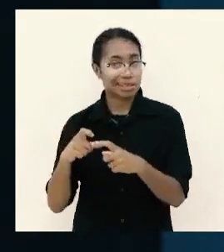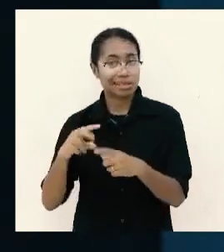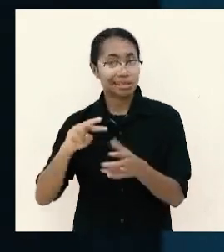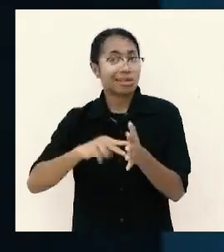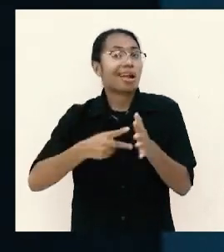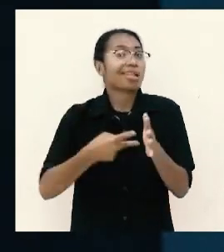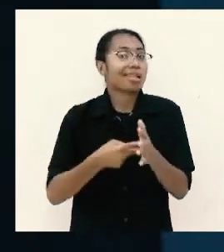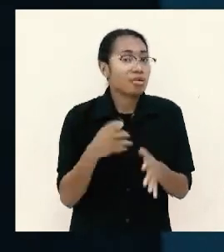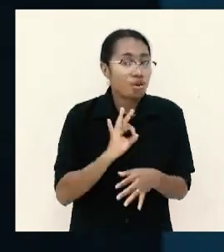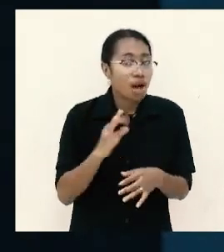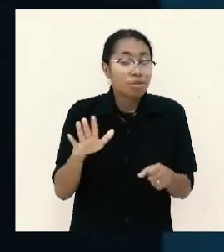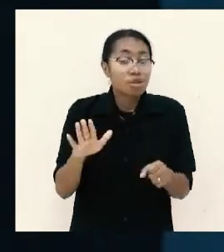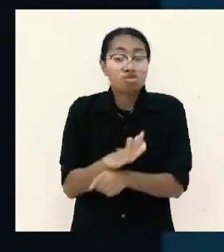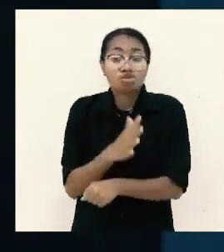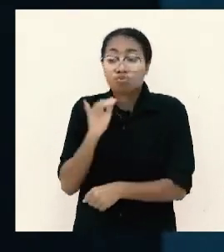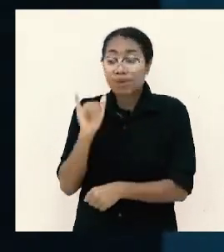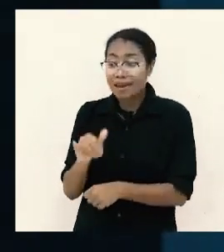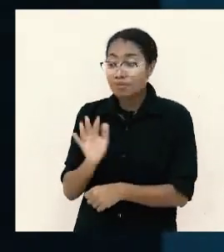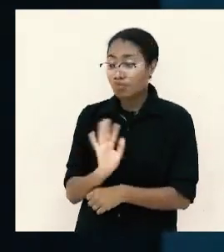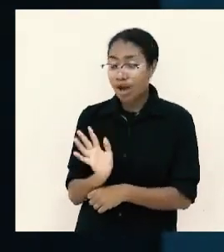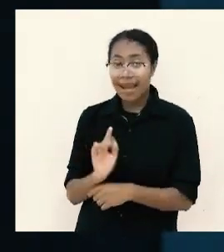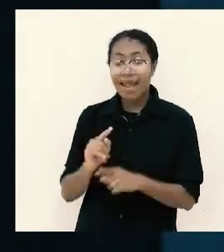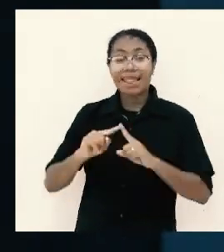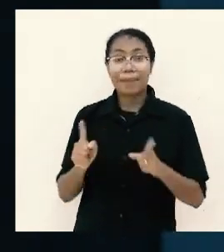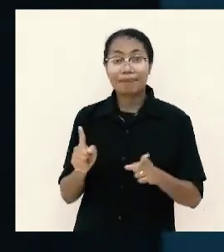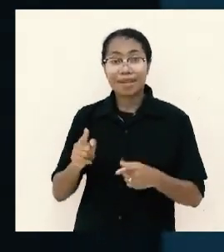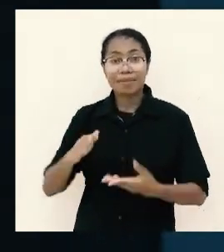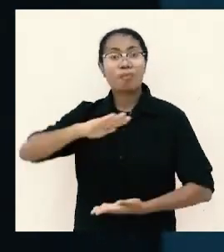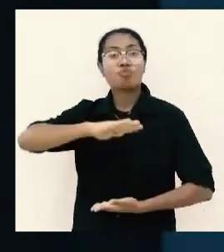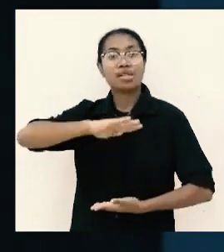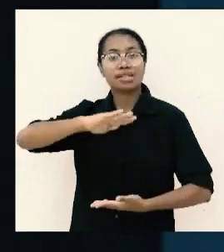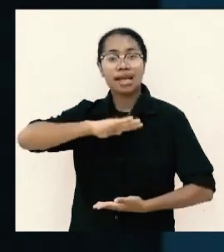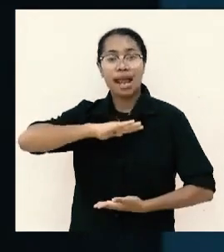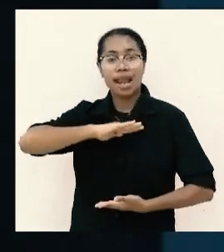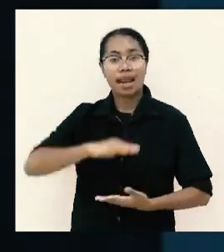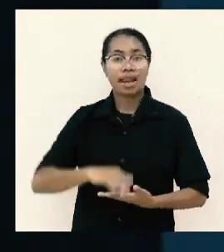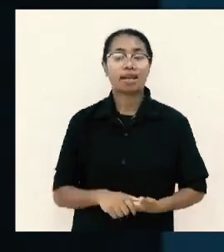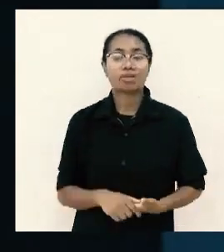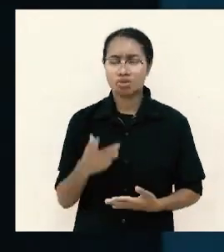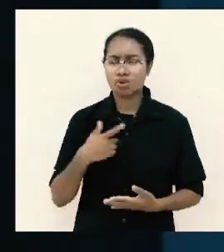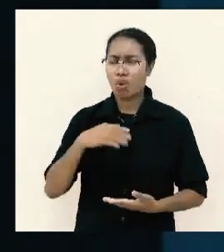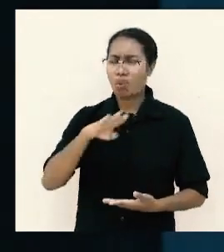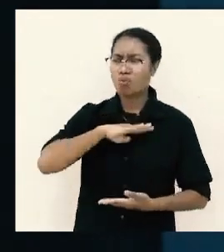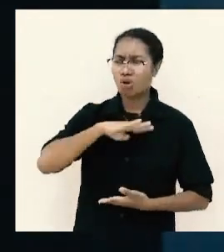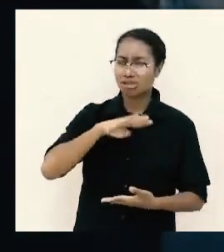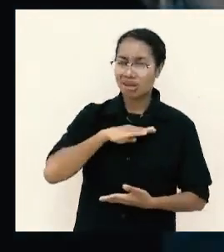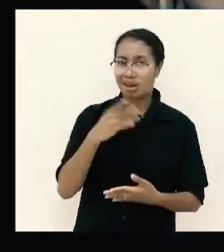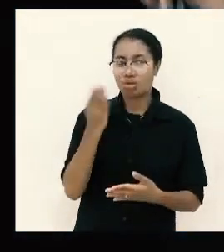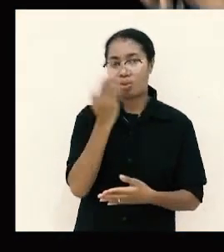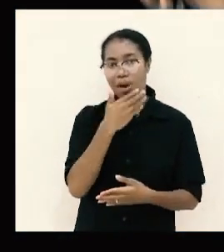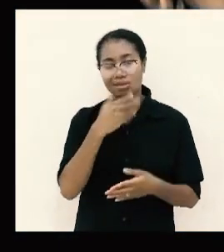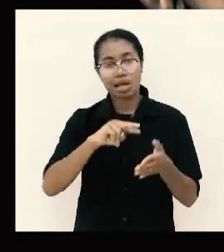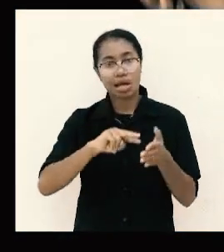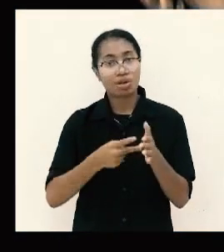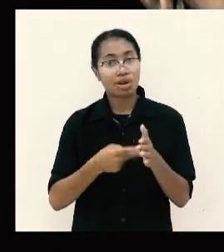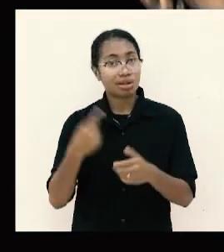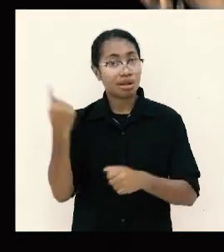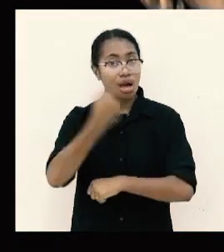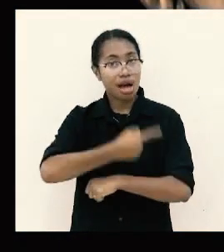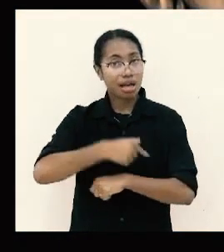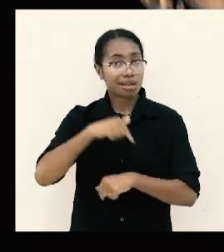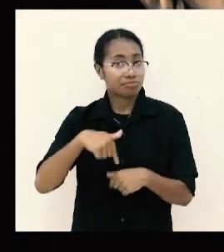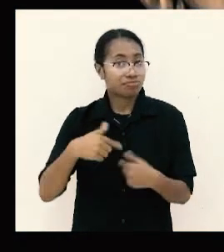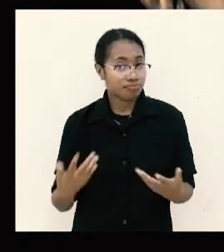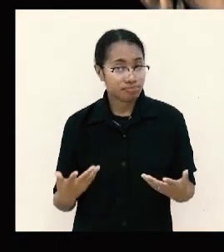mencukupkan tapi memuaskan maka terjemahan Indonesia sehari-hari dibilang begini saya